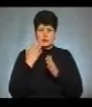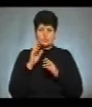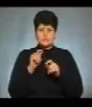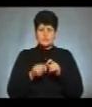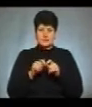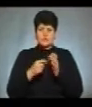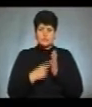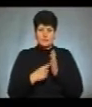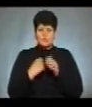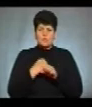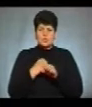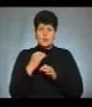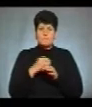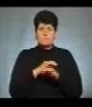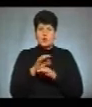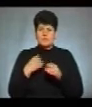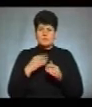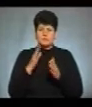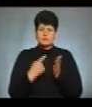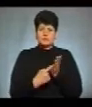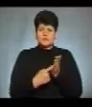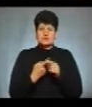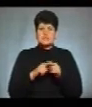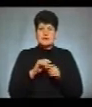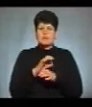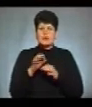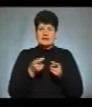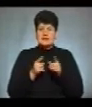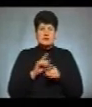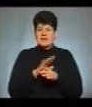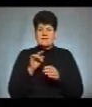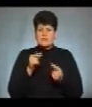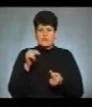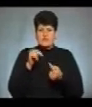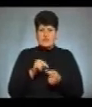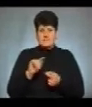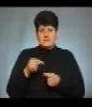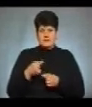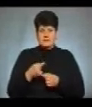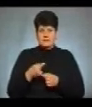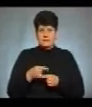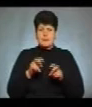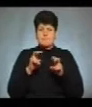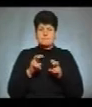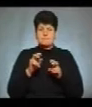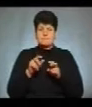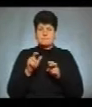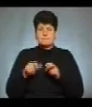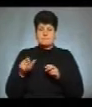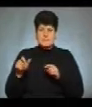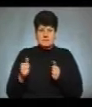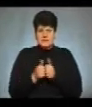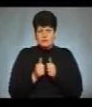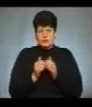безпосередньо робочий проєкт, нам буде доведено, що даний проєкт дійсно відповідає вимогам». Мешканець прилеглого до торфяної котельні